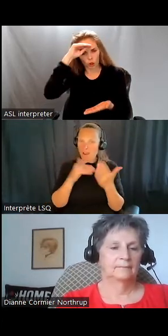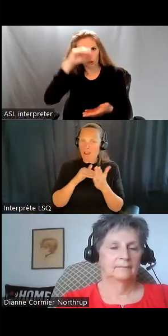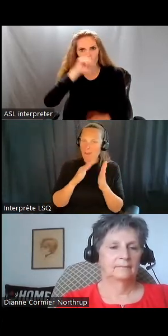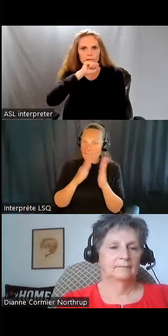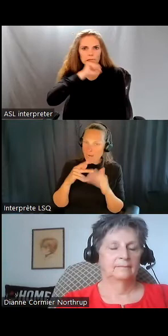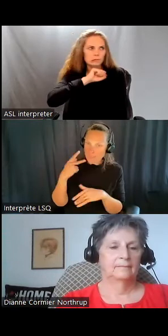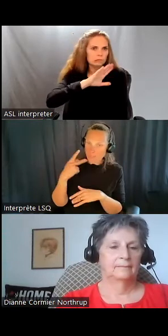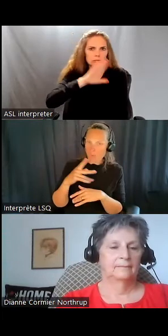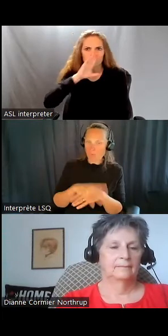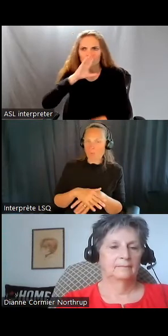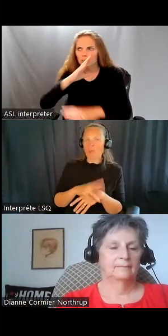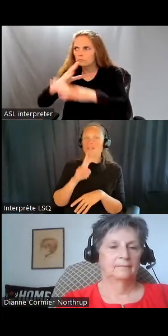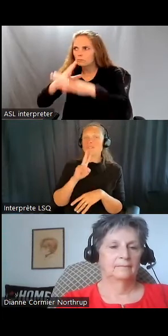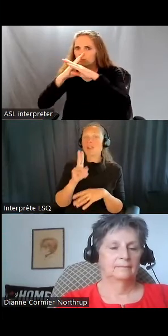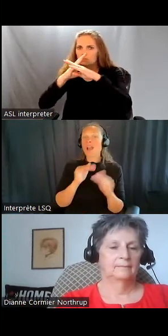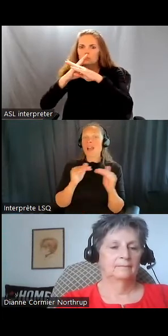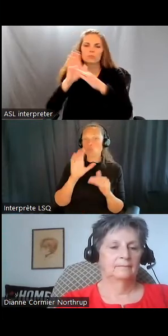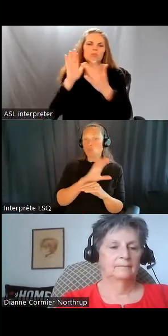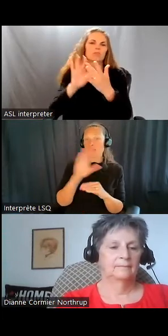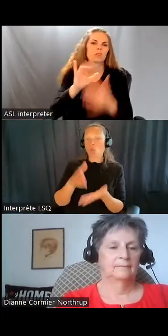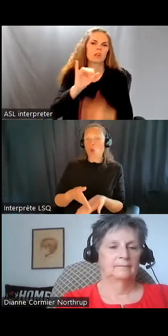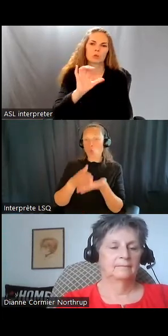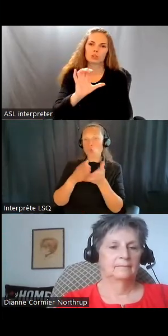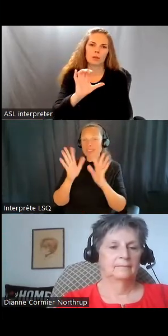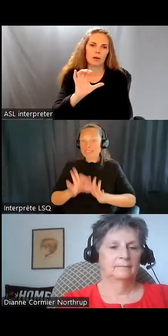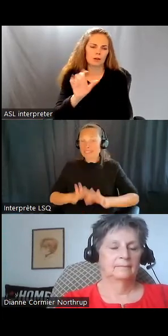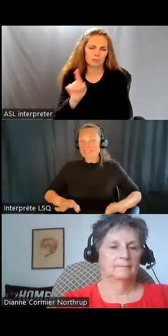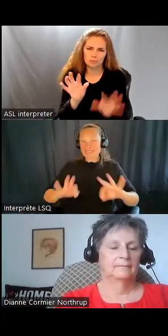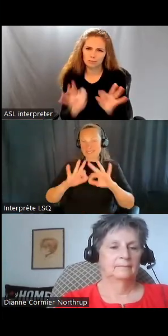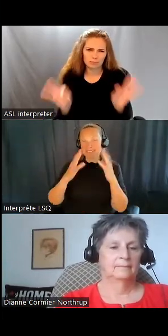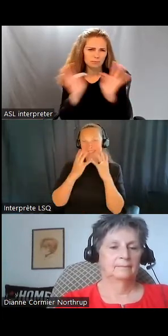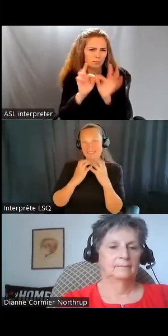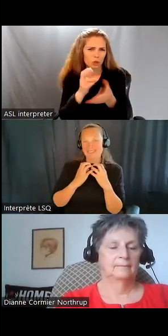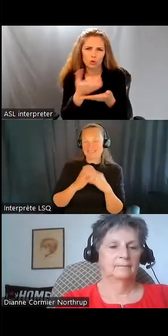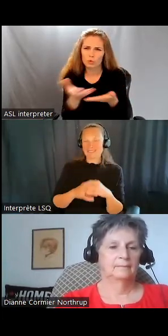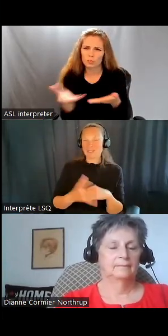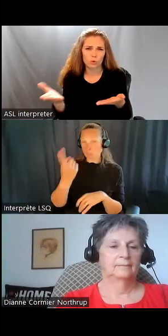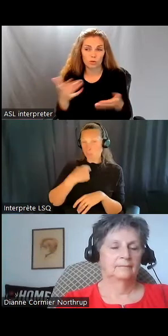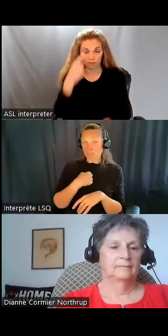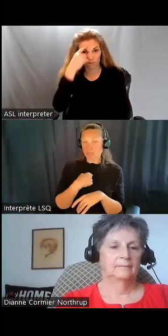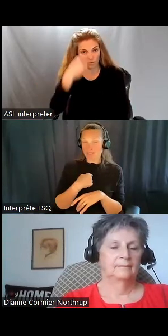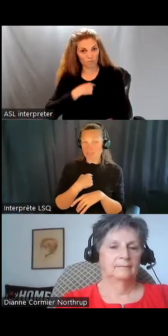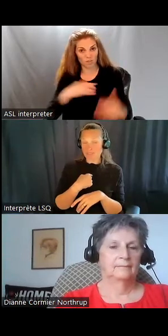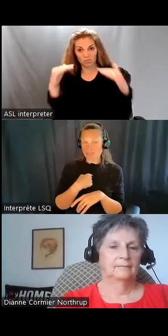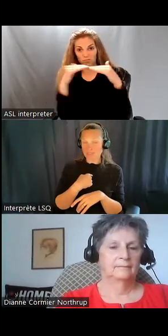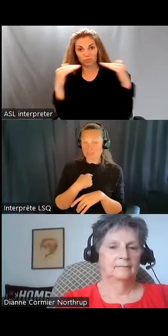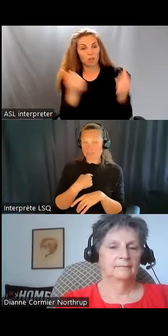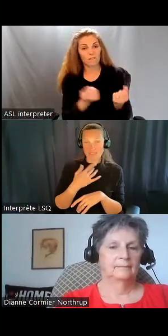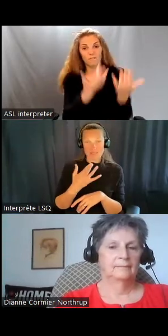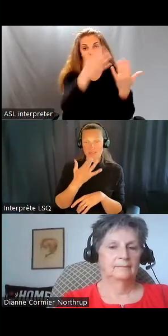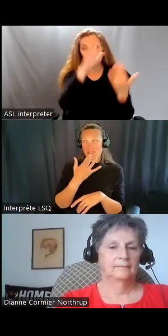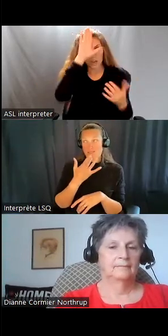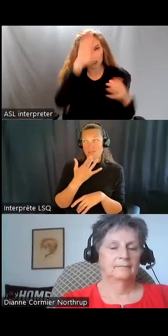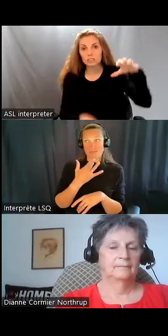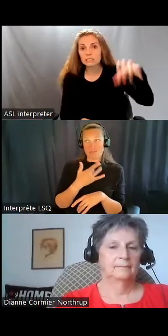Inclusion Canada, c'est nécessaire, c'est une ressource nécessaire. Pour moi, c'est aussi nécessaire que la caserne des